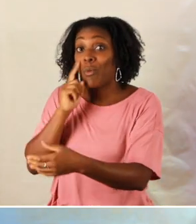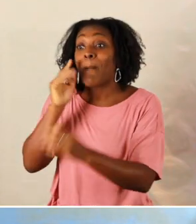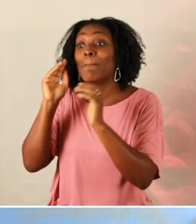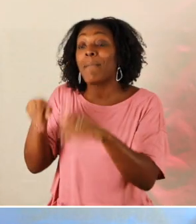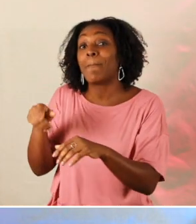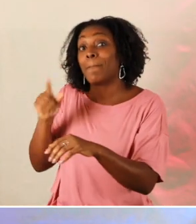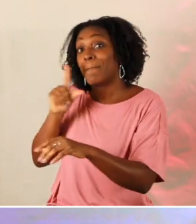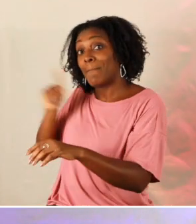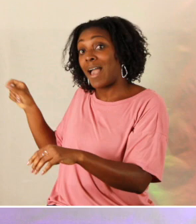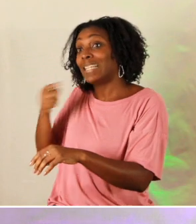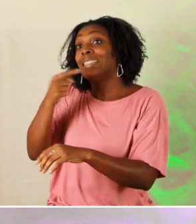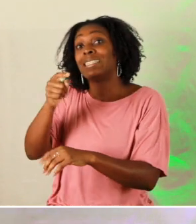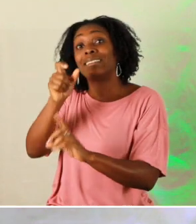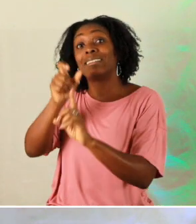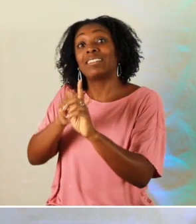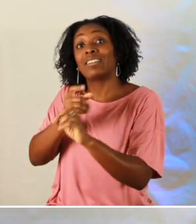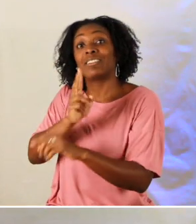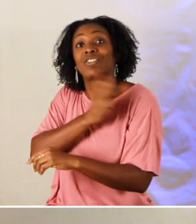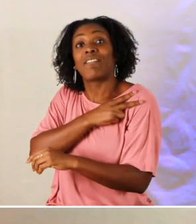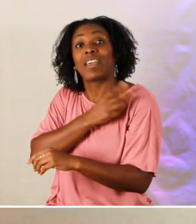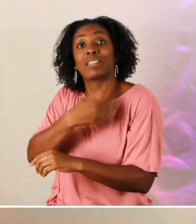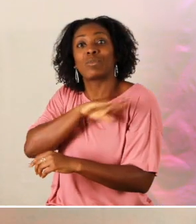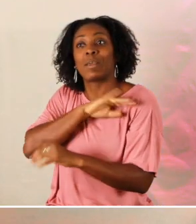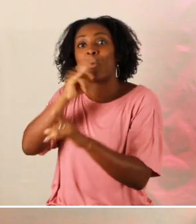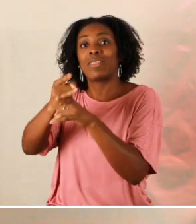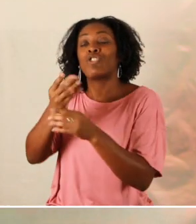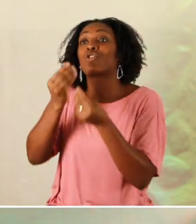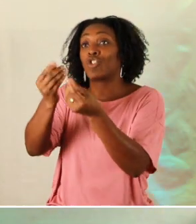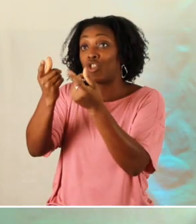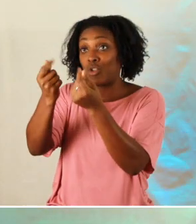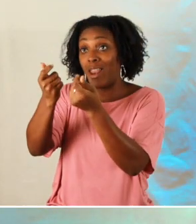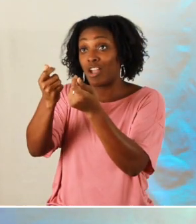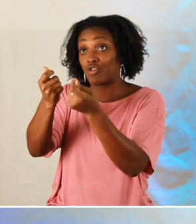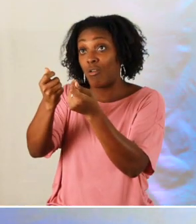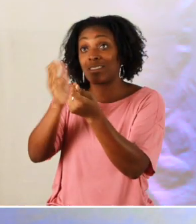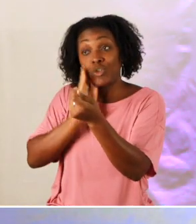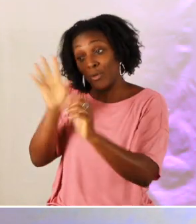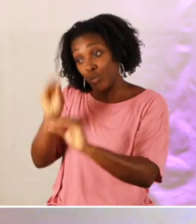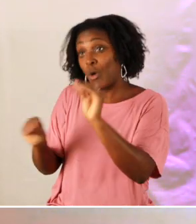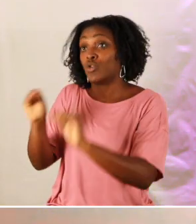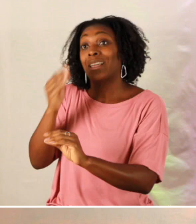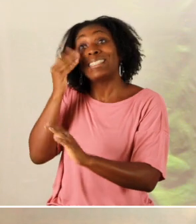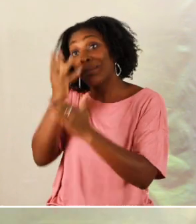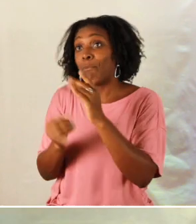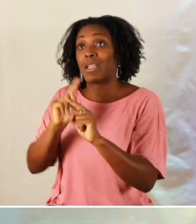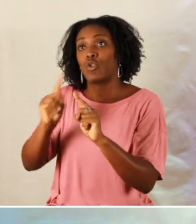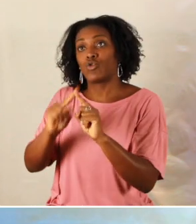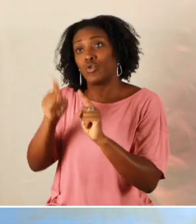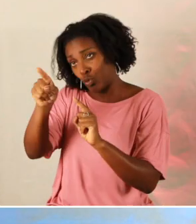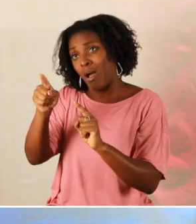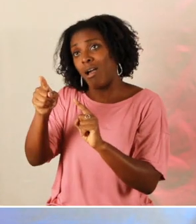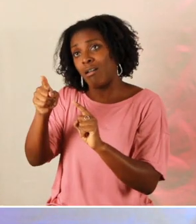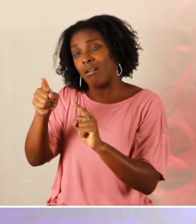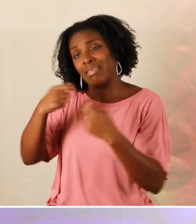pourquoi je dis ça parce que même quand il part il va dire à l'hôtelier voici de l'argent je veux que tu prennes soin